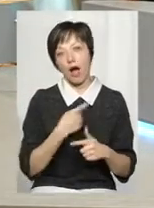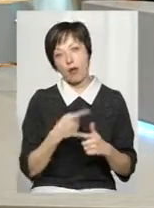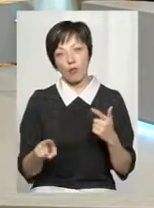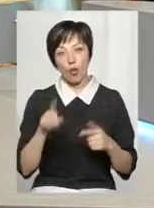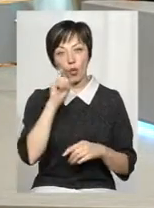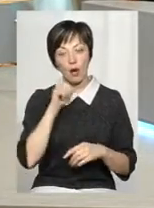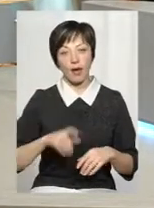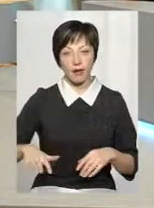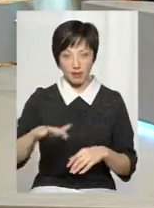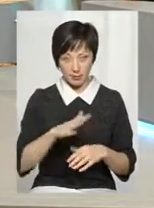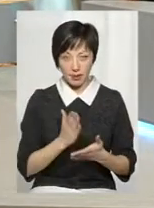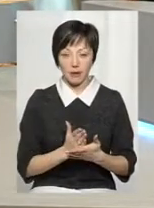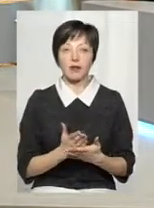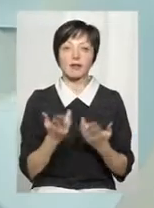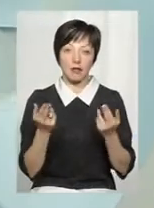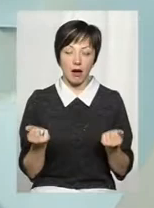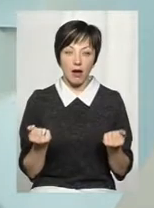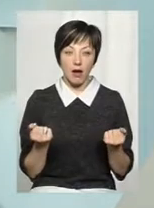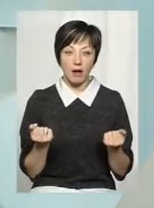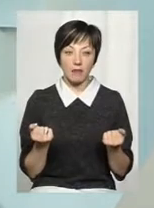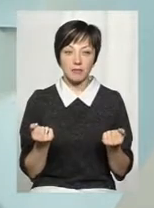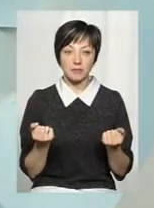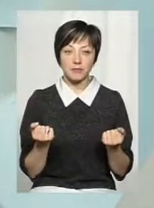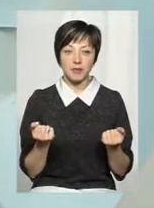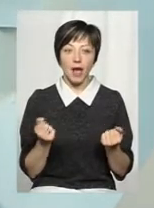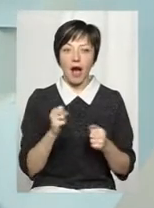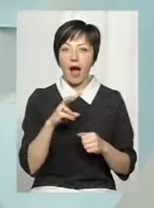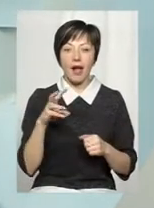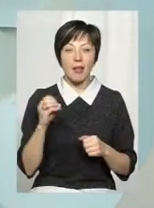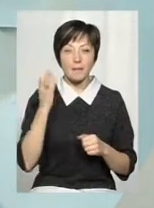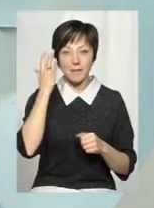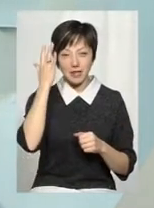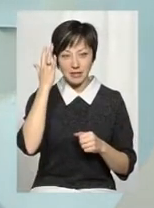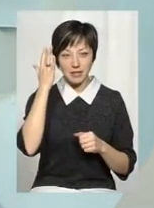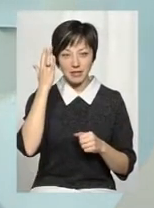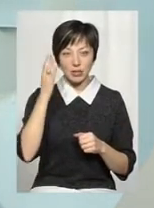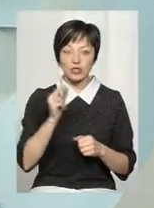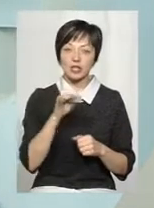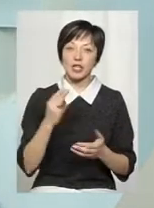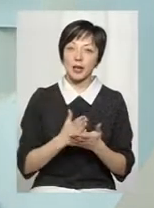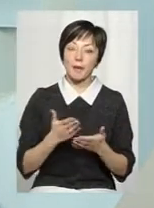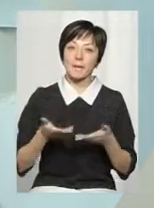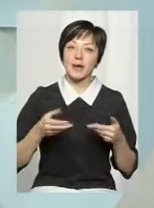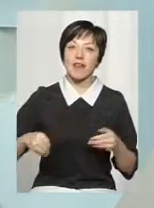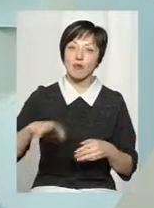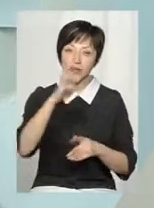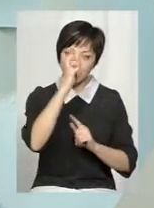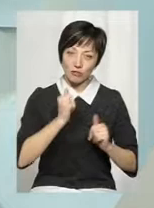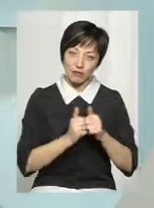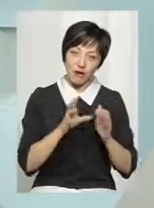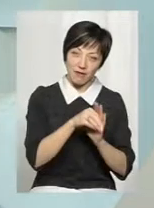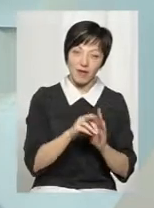ми Україна. Ми є Україна, так? Це незалежна країна. Тим, чи є ми європейська держава.